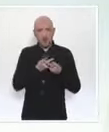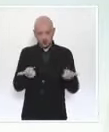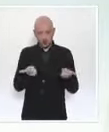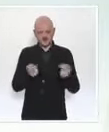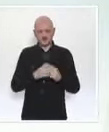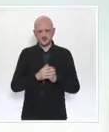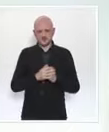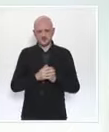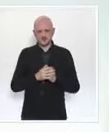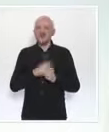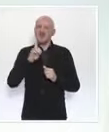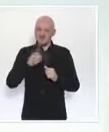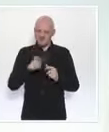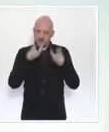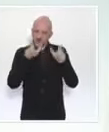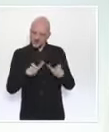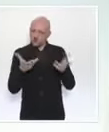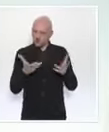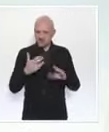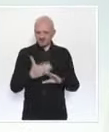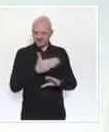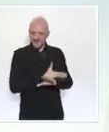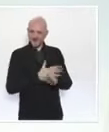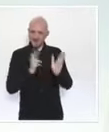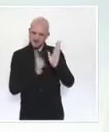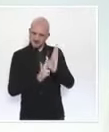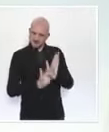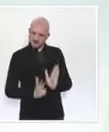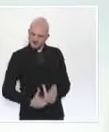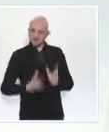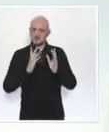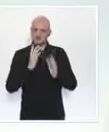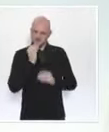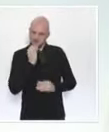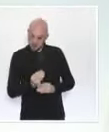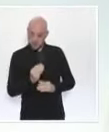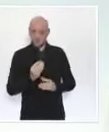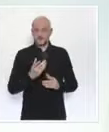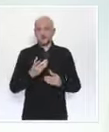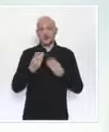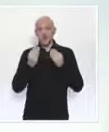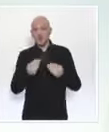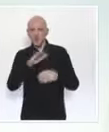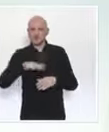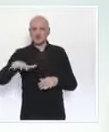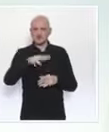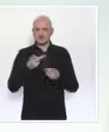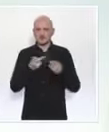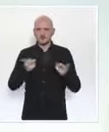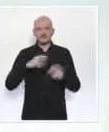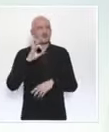autorisations nécessaires pour assurer la sécurité sanitaire des Français, de garantir que les vaccins autorisés